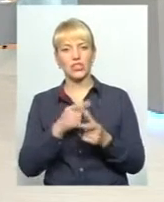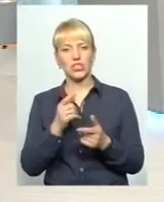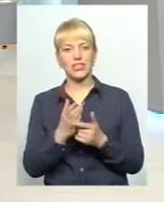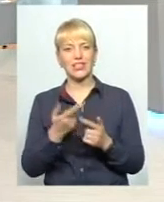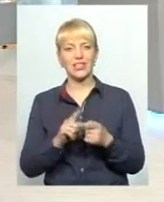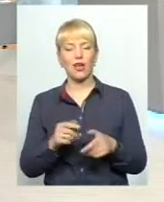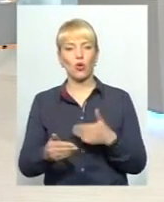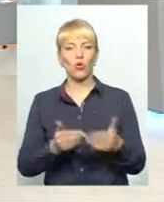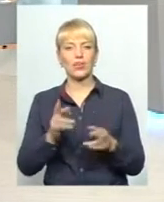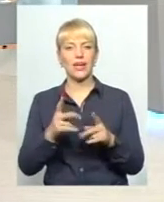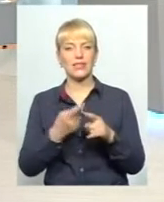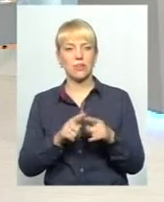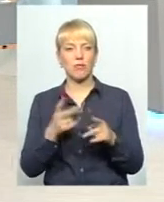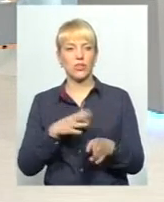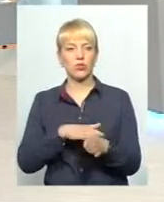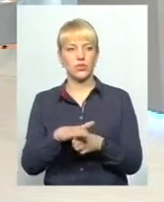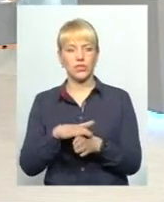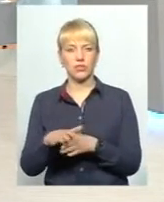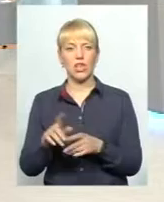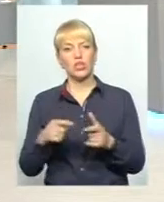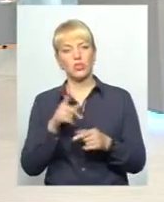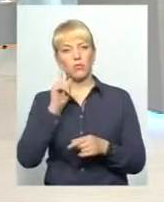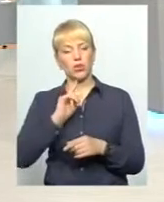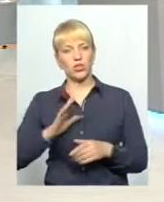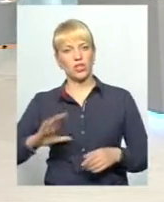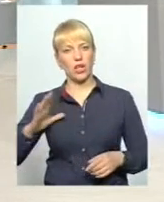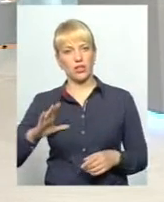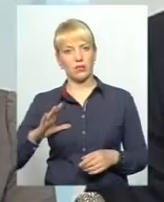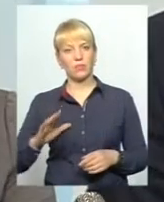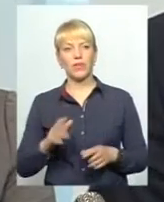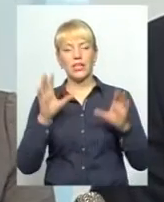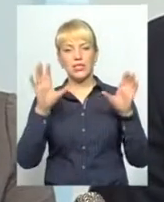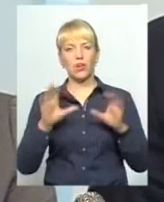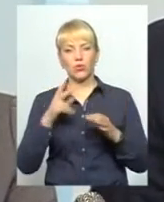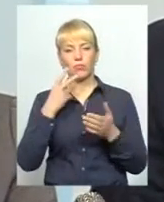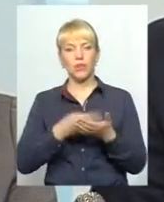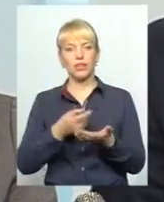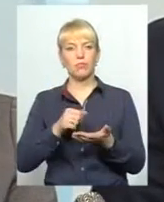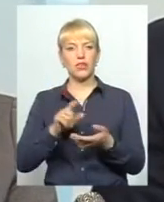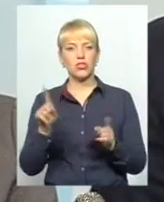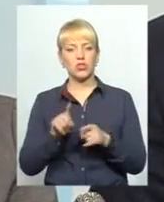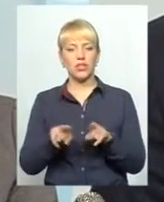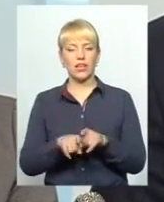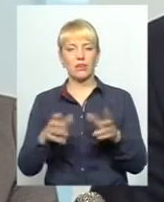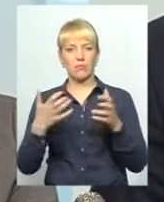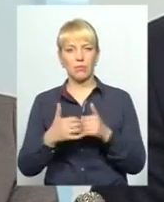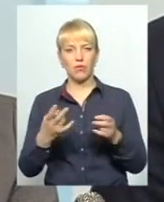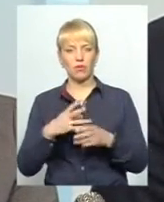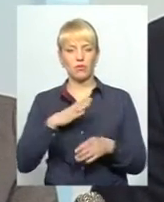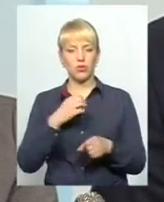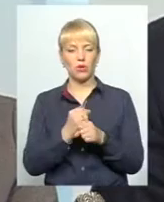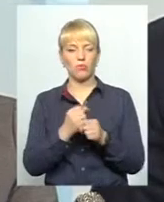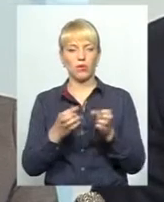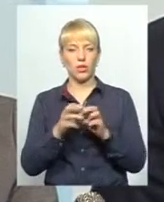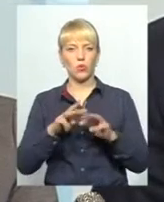кроки, як це має здійснюватись? Чи ще поки що чекаємо? Насправді, законом передбачено було, що такий механізм мав розробити уряд до 20